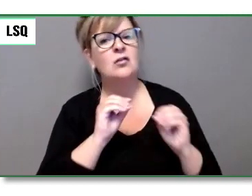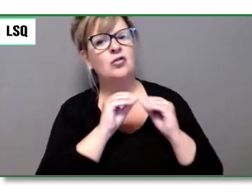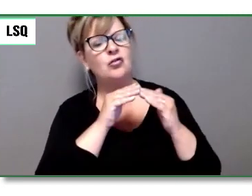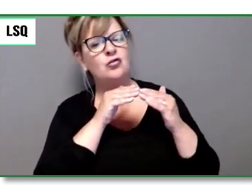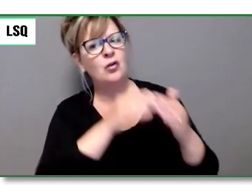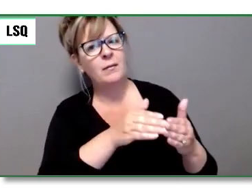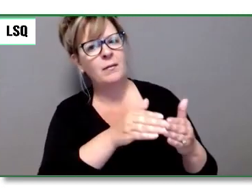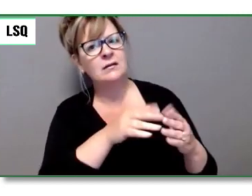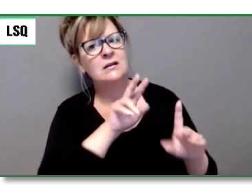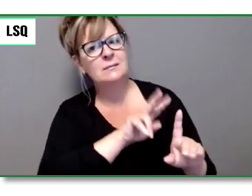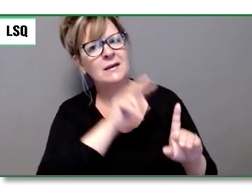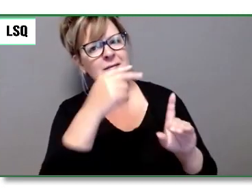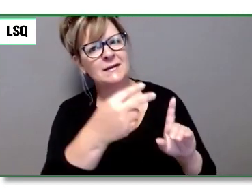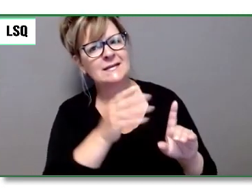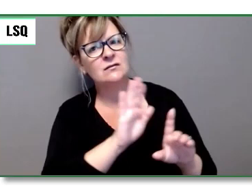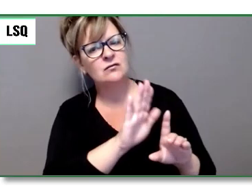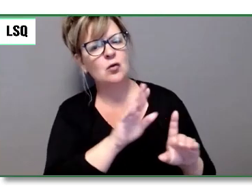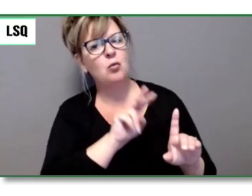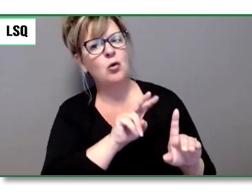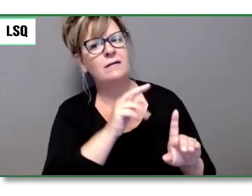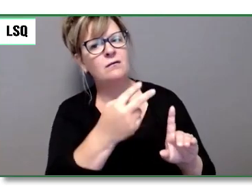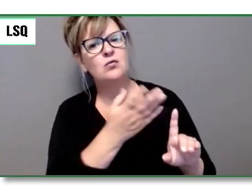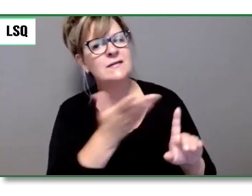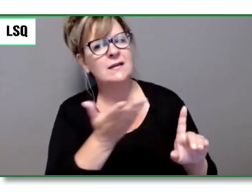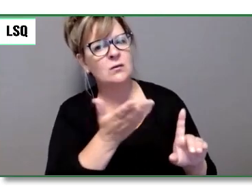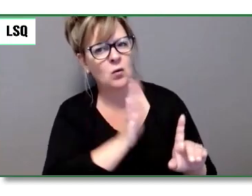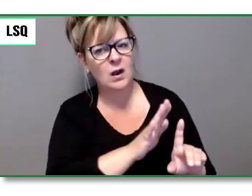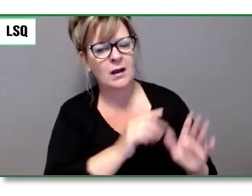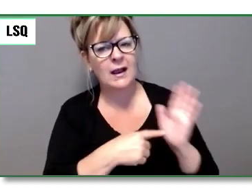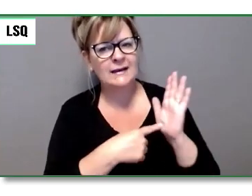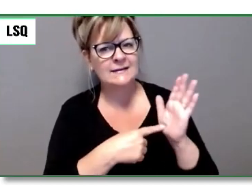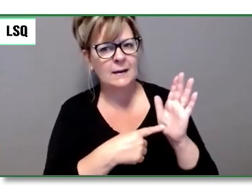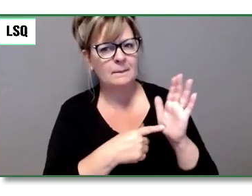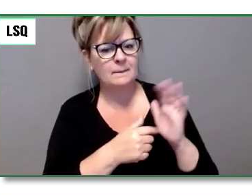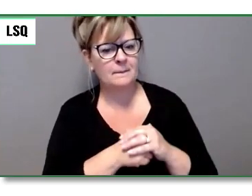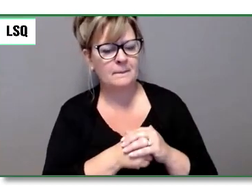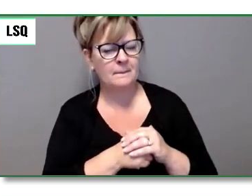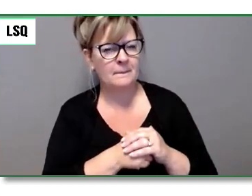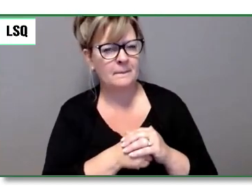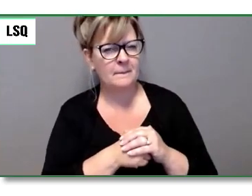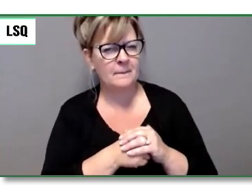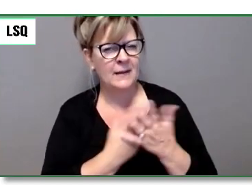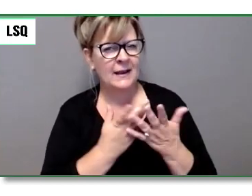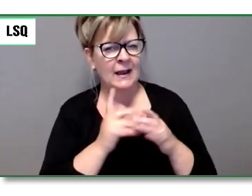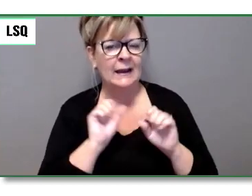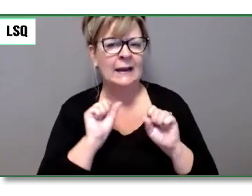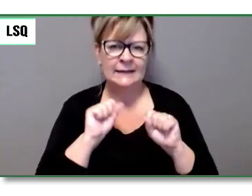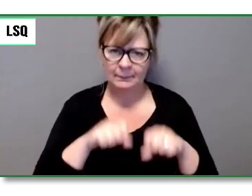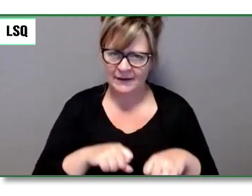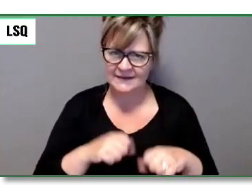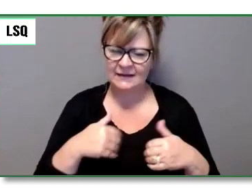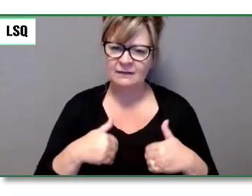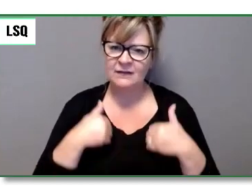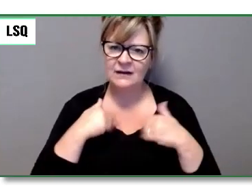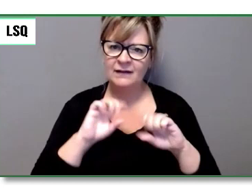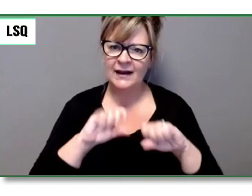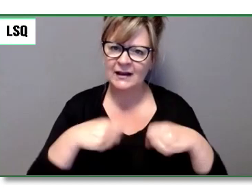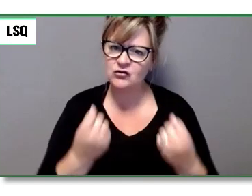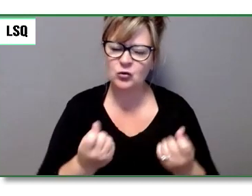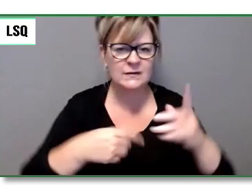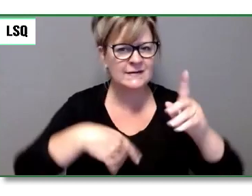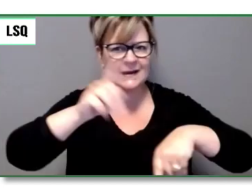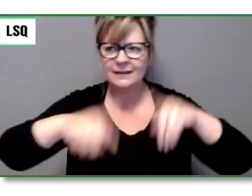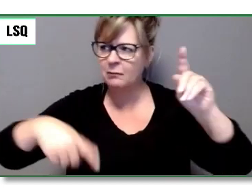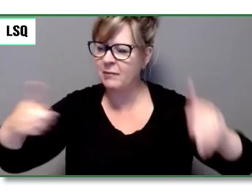la capacité à vivre la nature est diverse et personnelle. Il semble que l'on ne puisse vivre et apprécier la nature que lorsqu'elle est écrasante. Le véritable